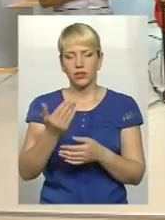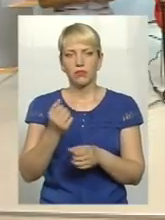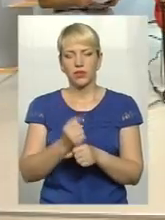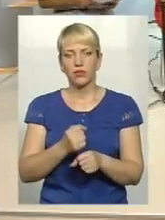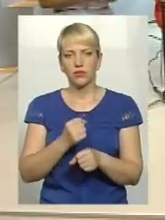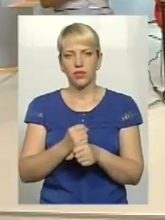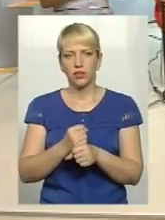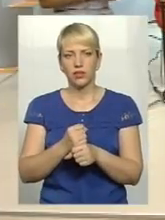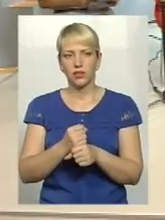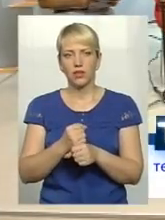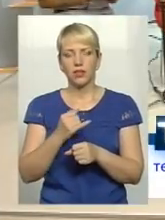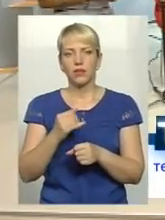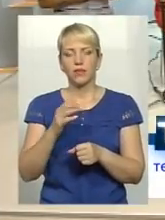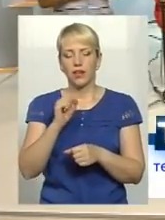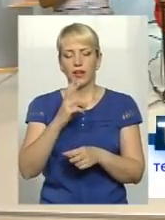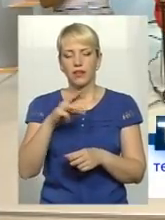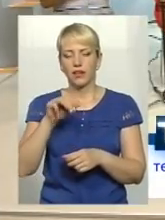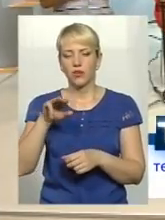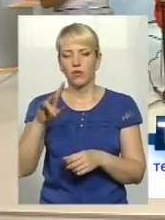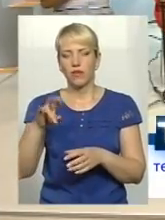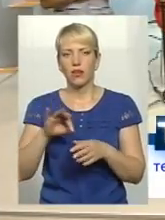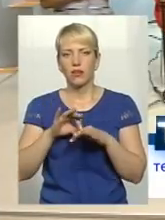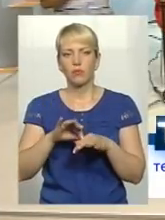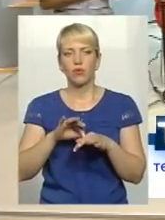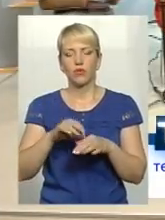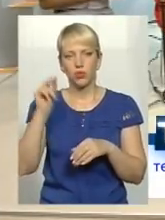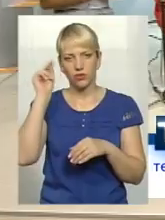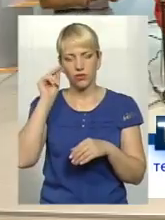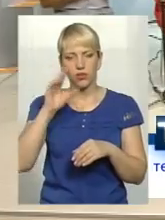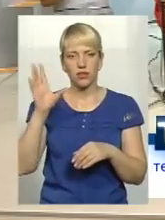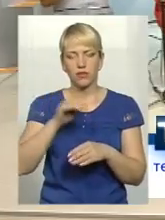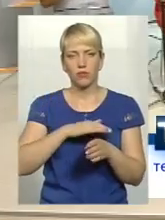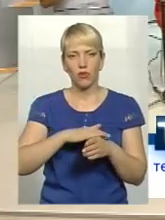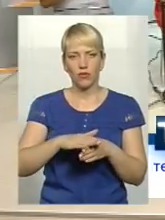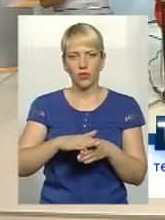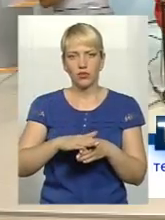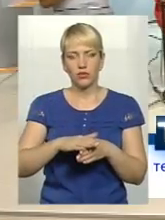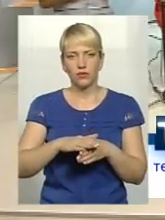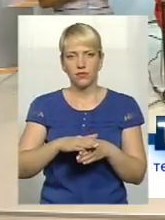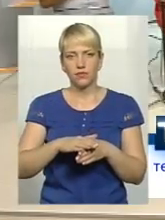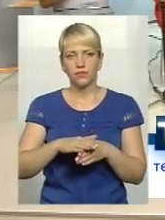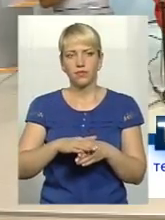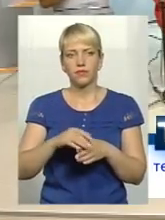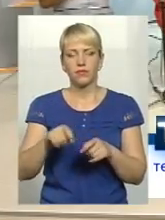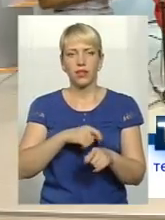повинен анкетування проводити, вже повинен вивчатися повністю, все, будемо казати,